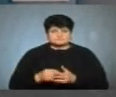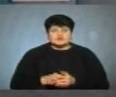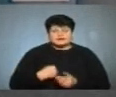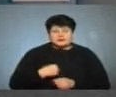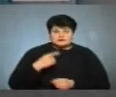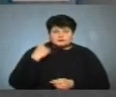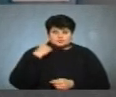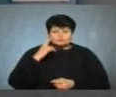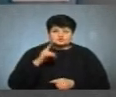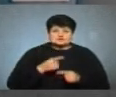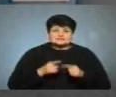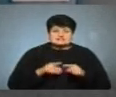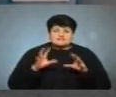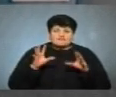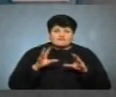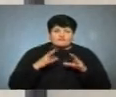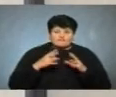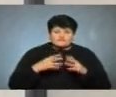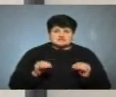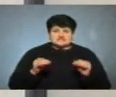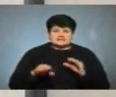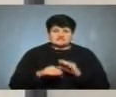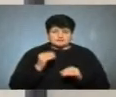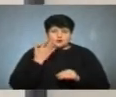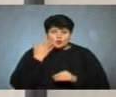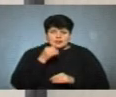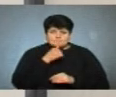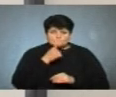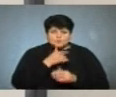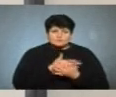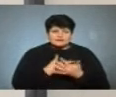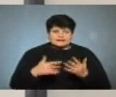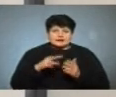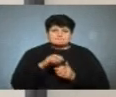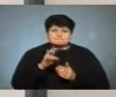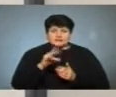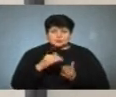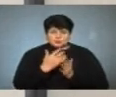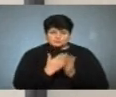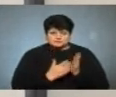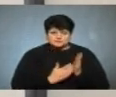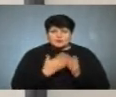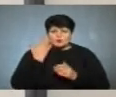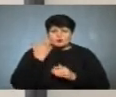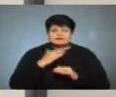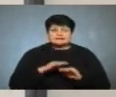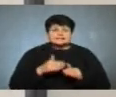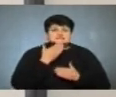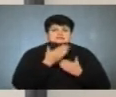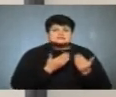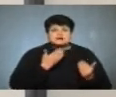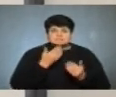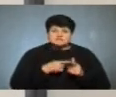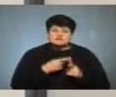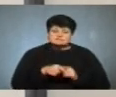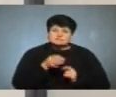думаю, що це вже на вибір, коли пробують декілька видів меню, і коли дітей запитують, чи